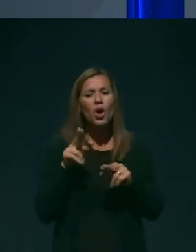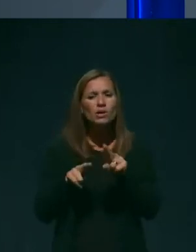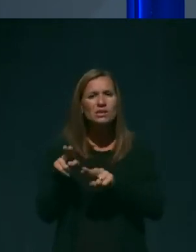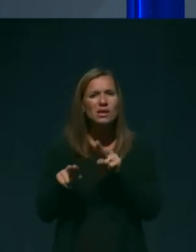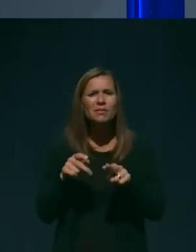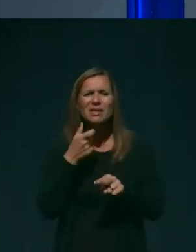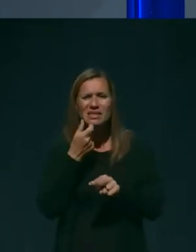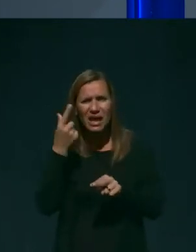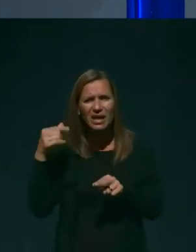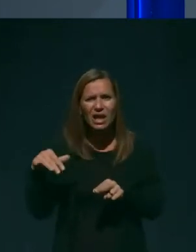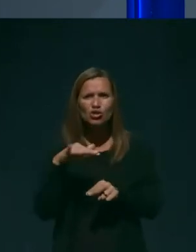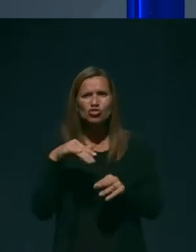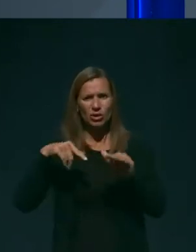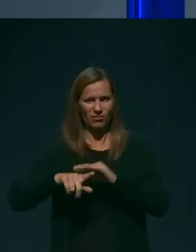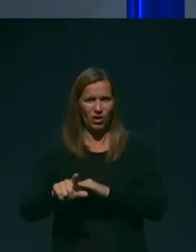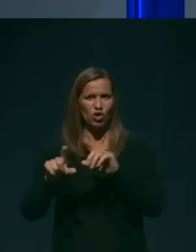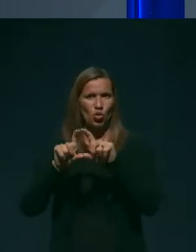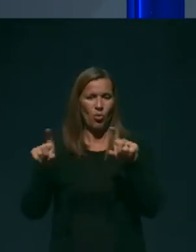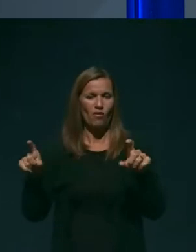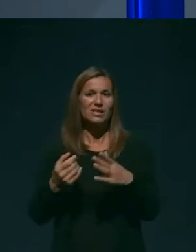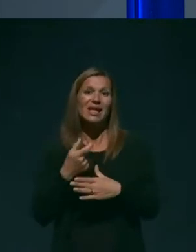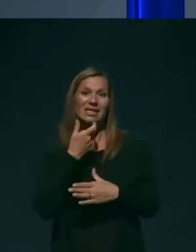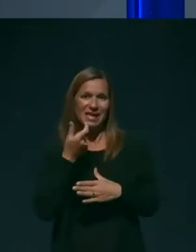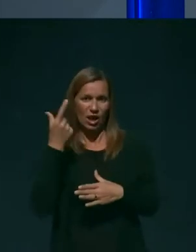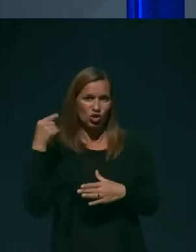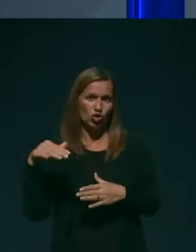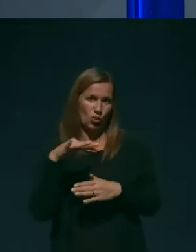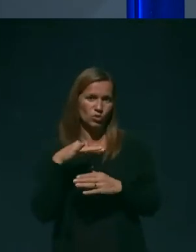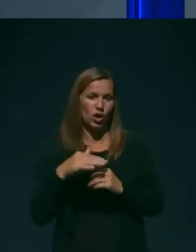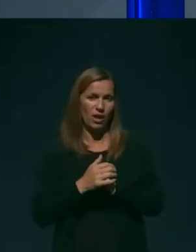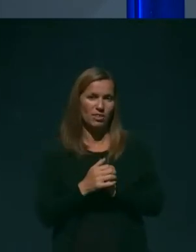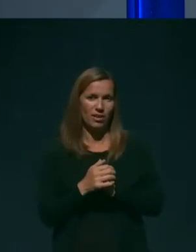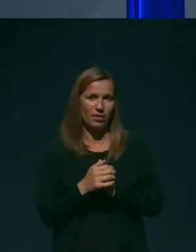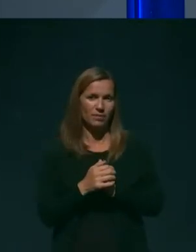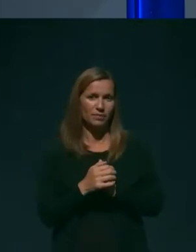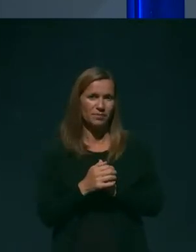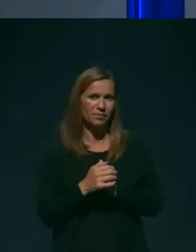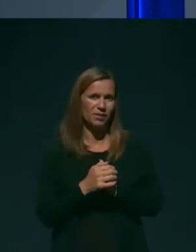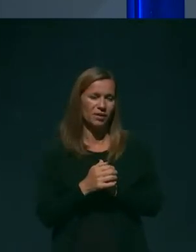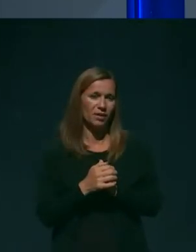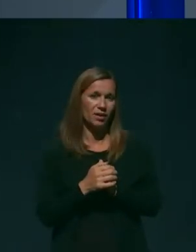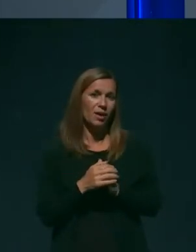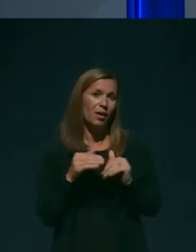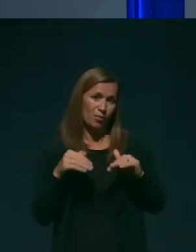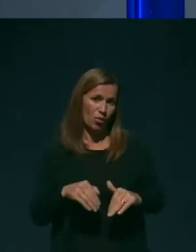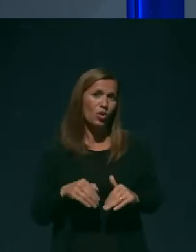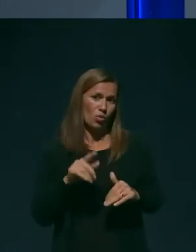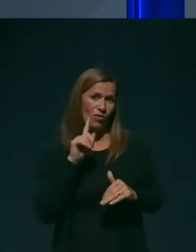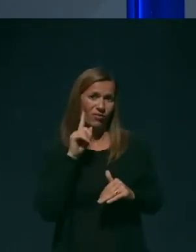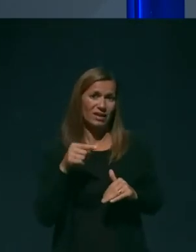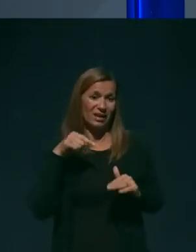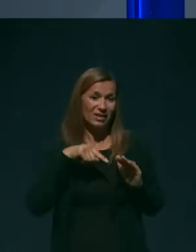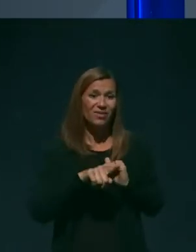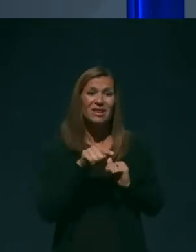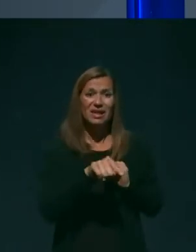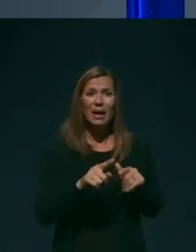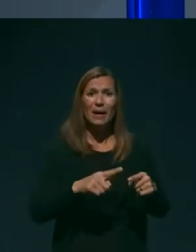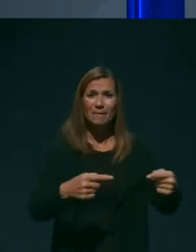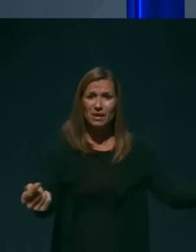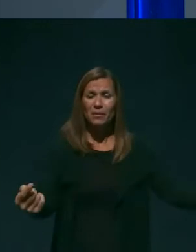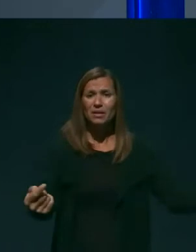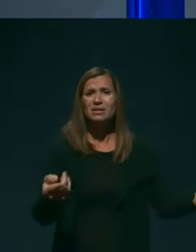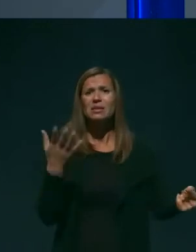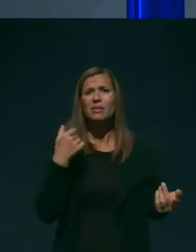domovih za starejše občane. Morda se velja zavedati, da sta bila v tej epidemiji izpostavljena